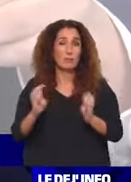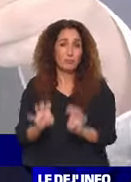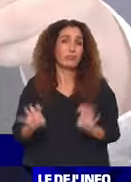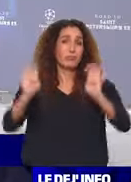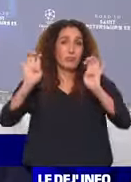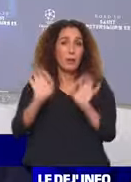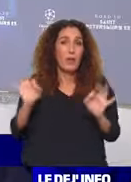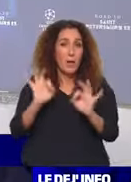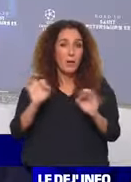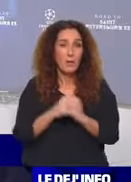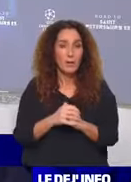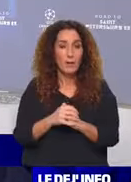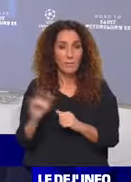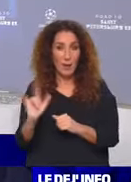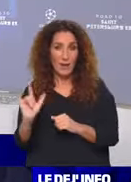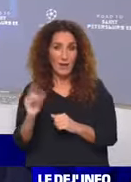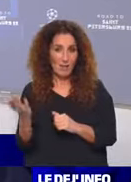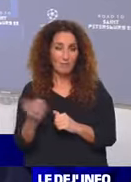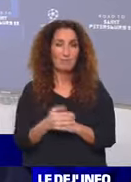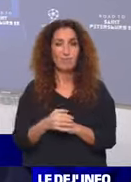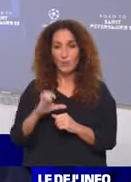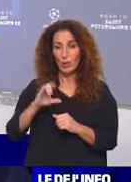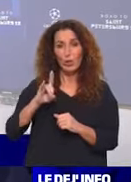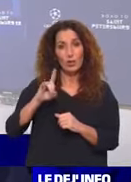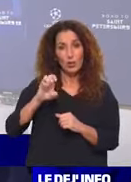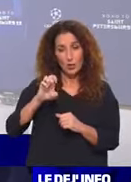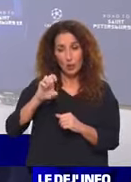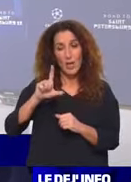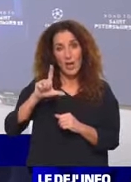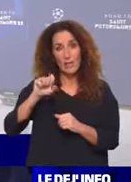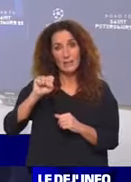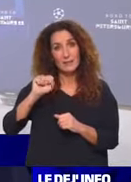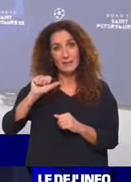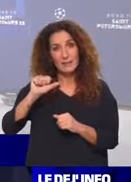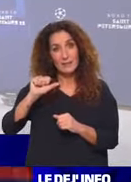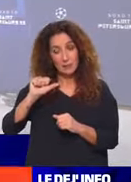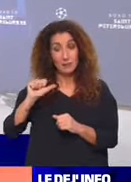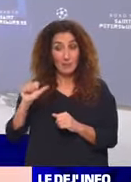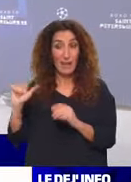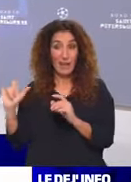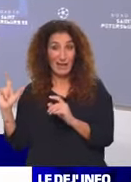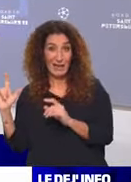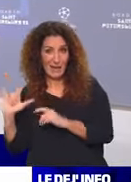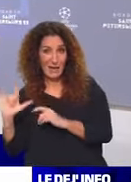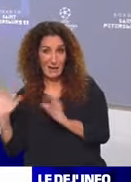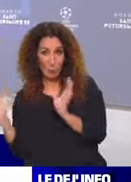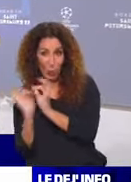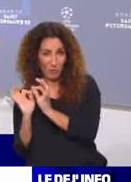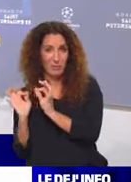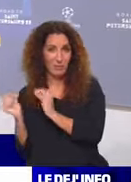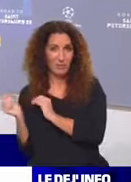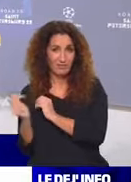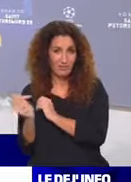de Lille pour Chelsea. Pour Chelsea. il y a quelques instants, effectivement. Donc, c'est le tenant du trophée. L'équipe entraînée